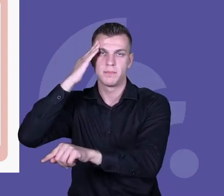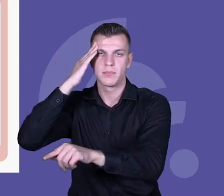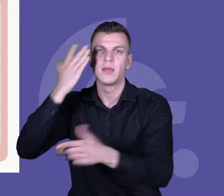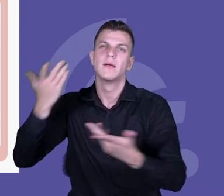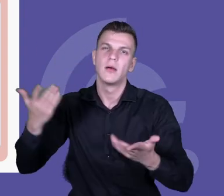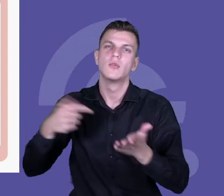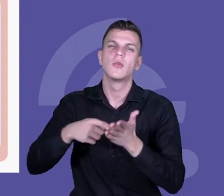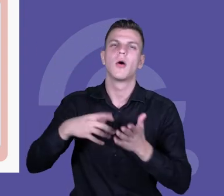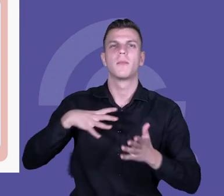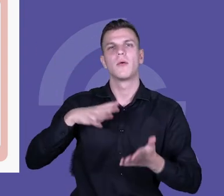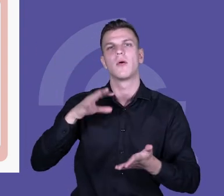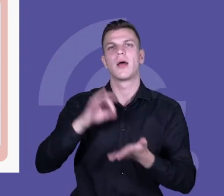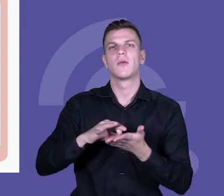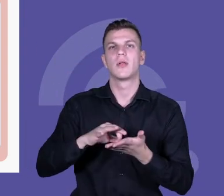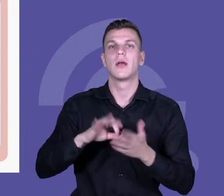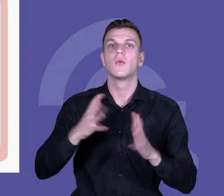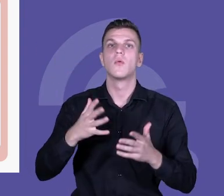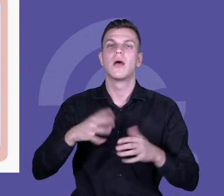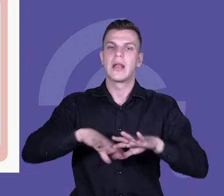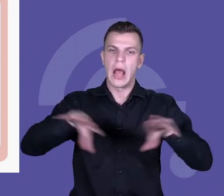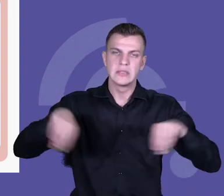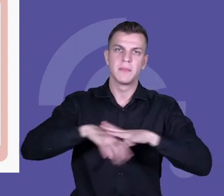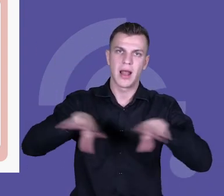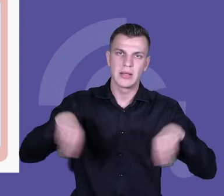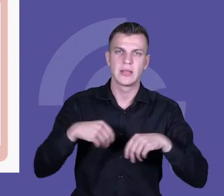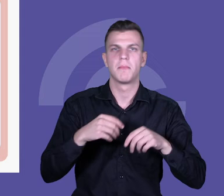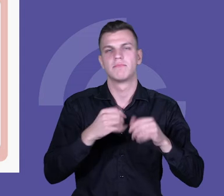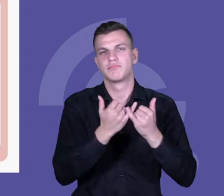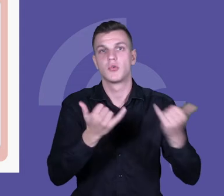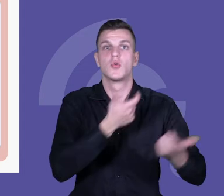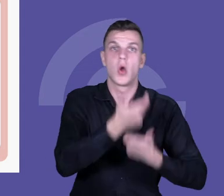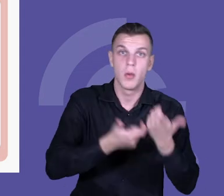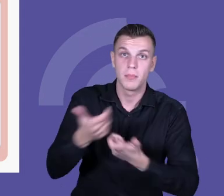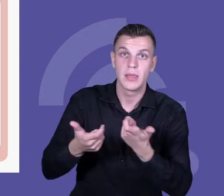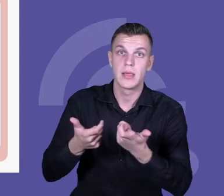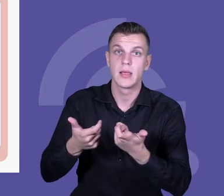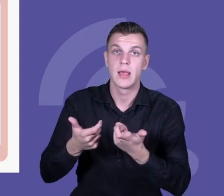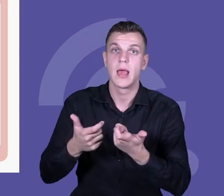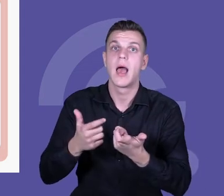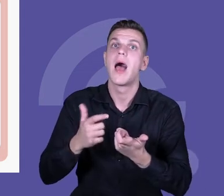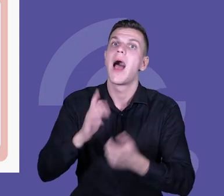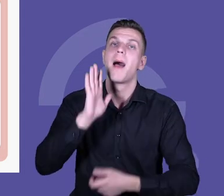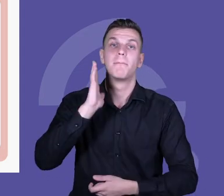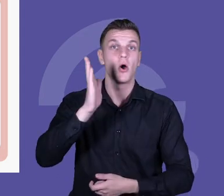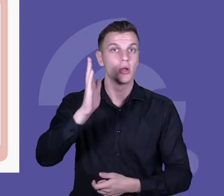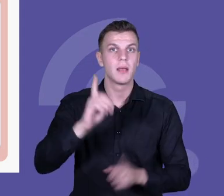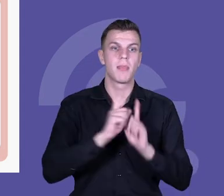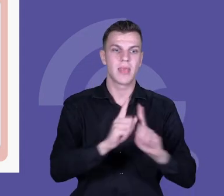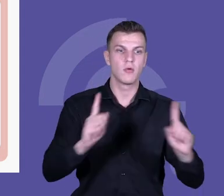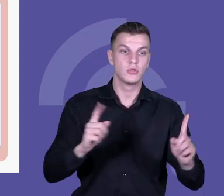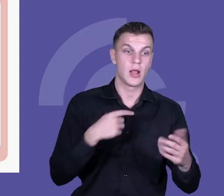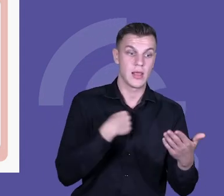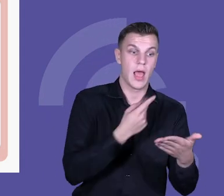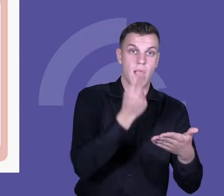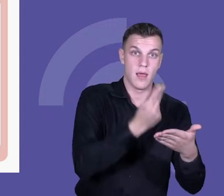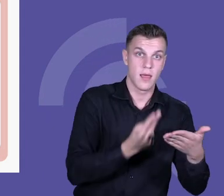publicystycznego, od takiego momentu, gdzie nauczyciel mówi, dzieli się z uczniami tym, jak analizuje tekst i opowiada, co się dzieje w jego głowie, kiedy